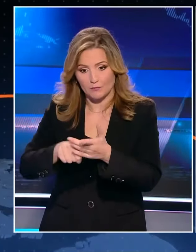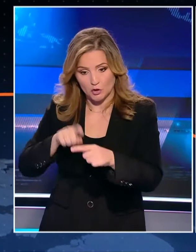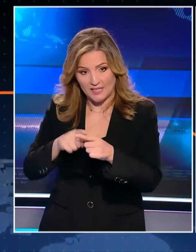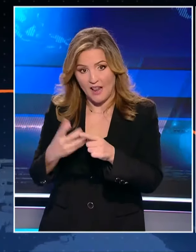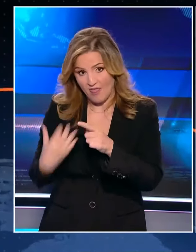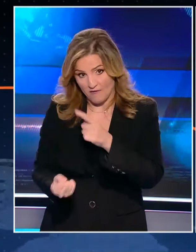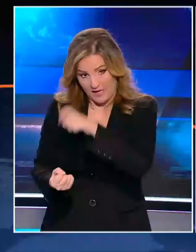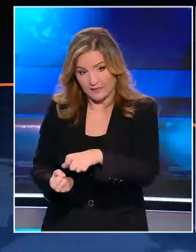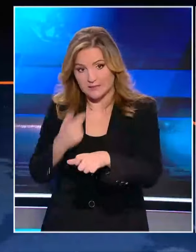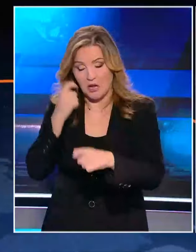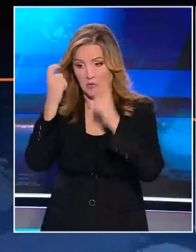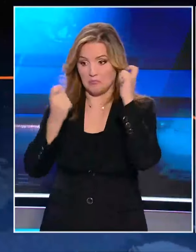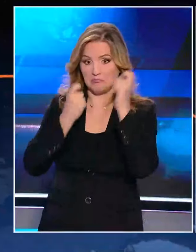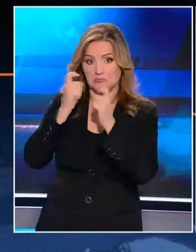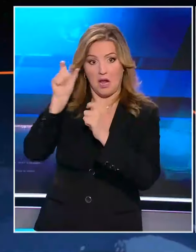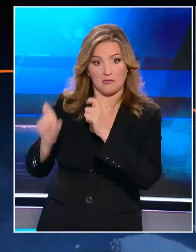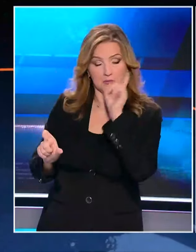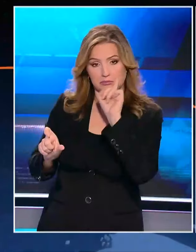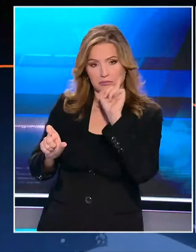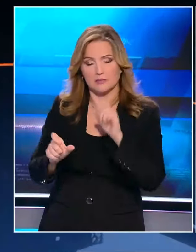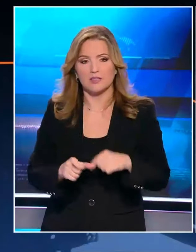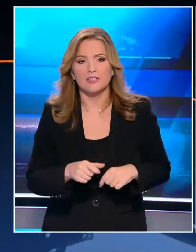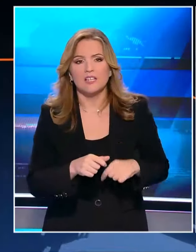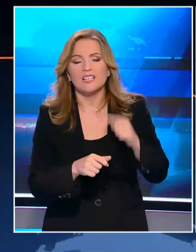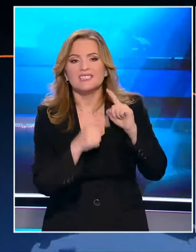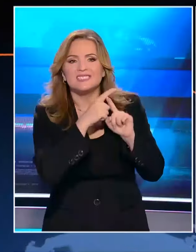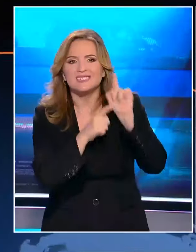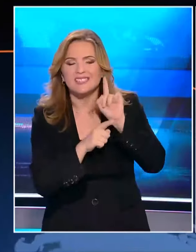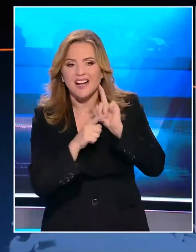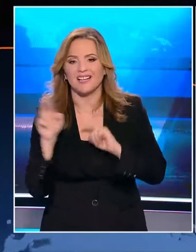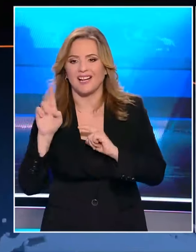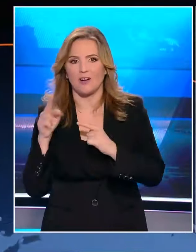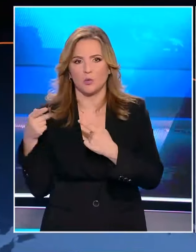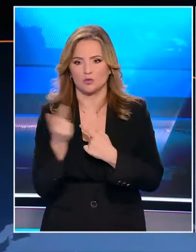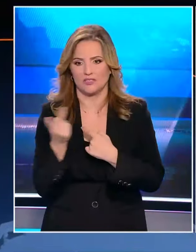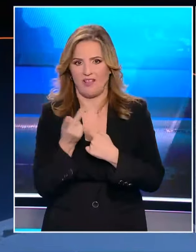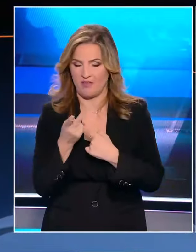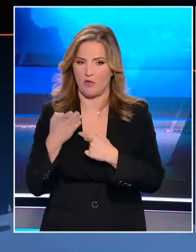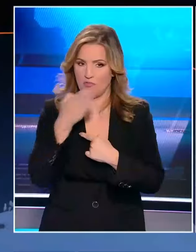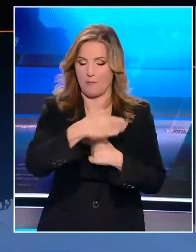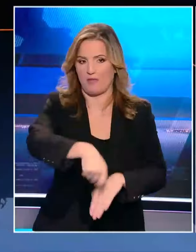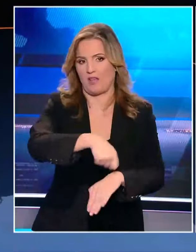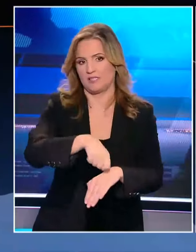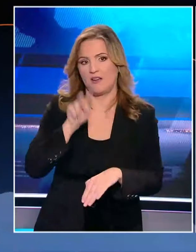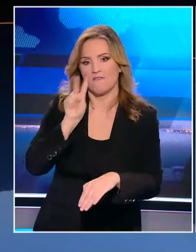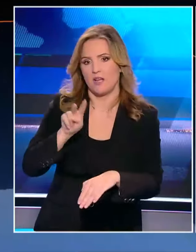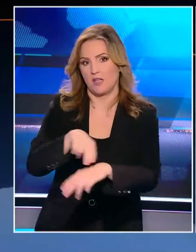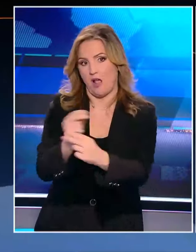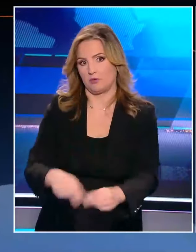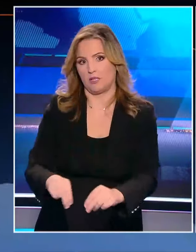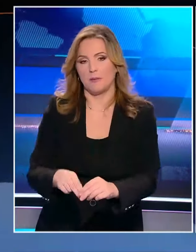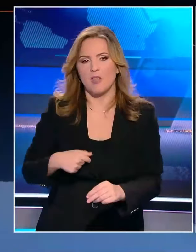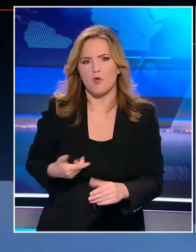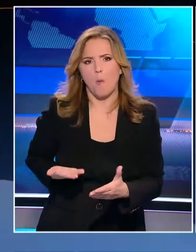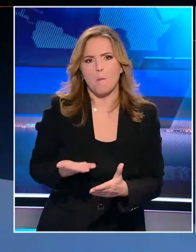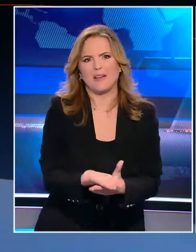απορρήκανης. Λάδες στη φωτιά ρίχνει και ο πόλεμος της Θεοδόρας Τζάκρη με τον Γιάννη Ραγκούση που όπως φαίνεται θα καταλήξει στα δικαστήρια. Έχω μπροστά μου τη μήνυση